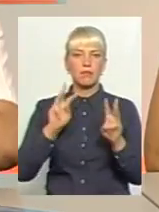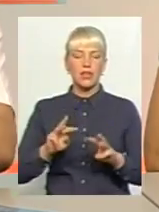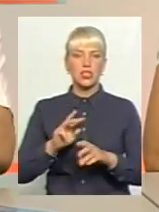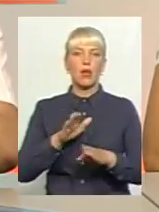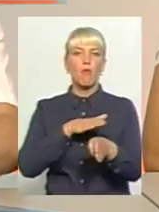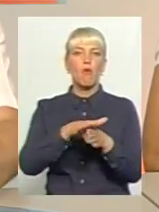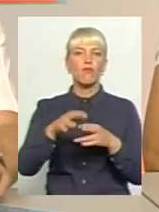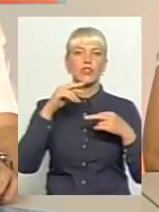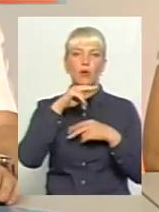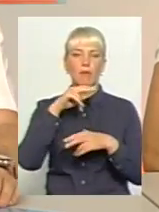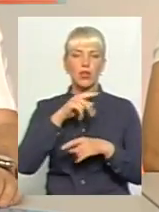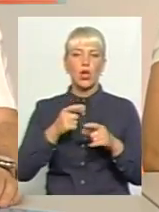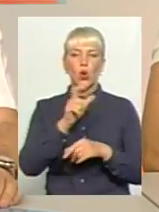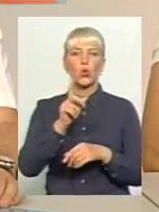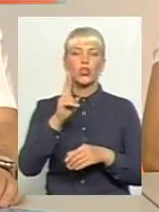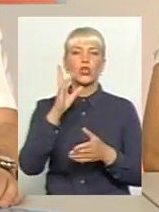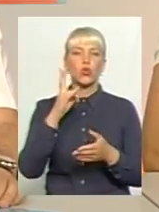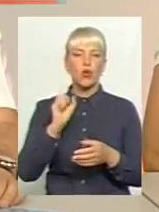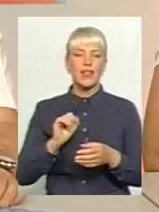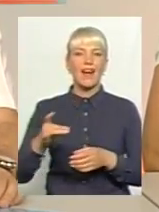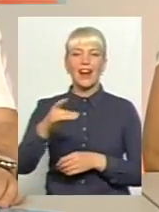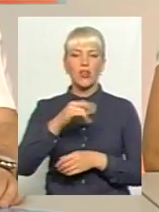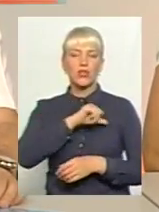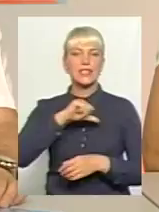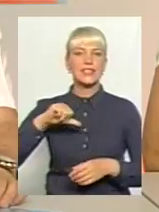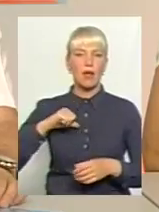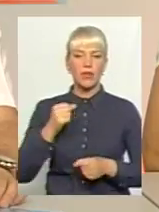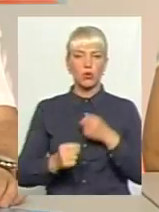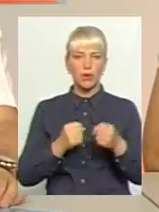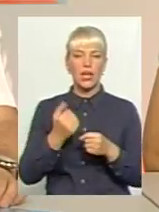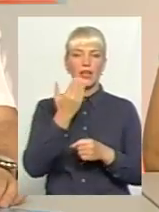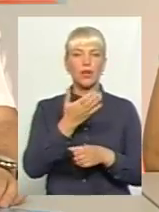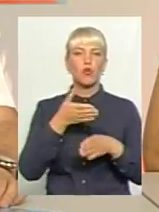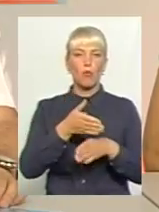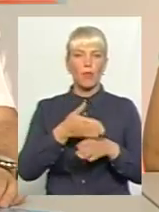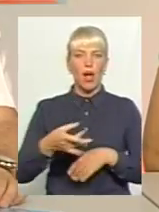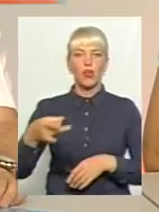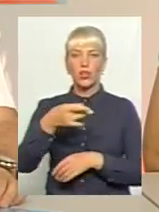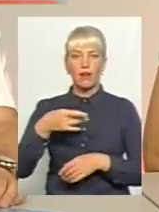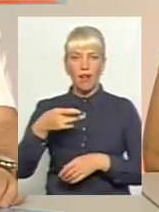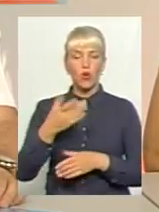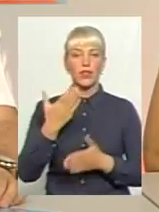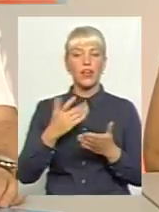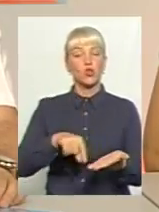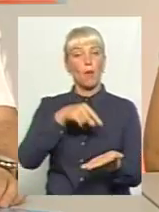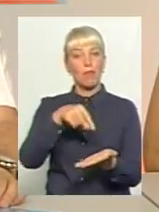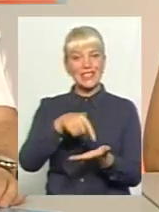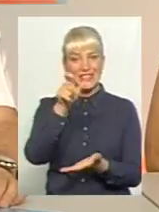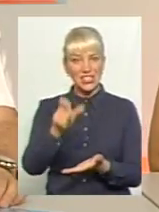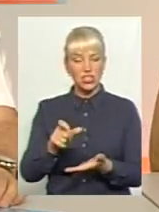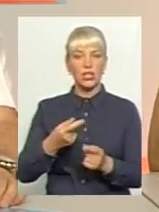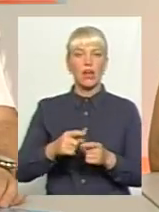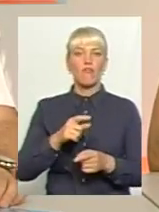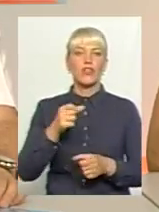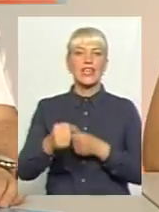Люди, які, наприклад, знаходяться на районах, вони ще самі добираються, не самі, а їм допомагають райони, а от вже, якщо міські жителі, то взагалі вони